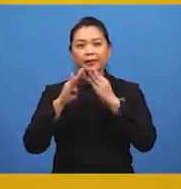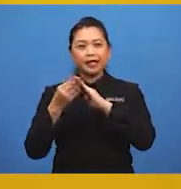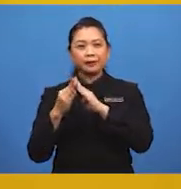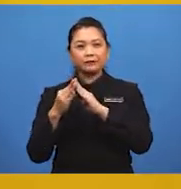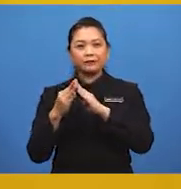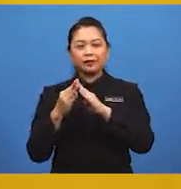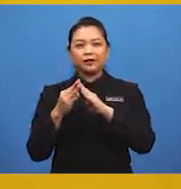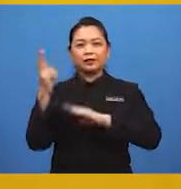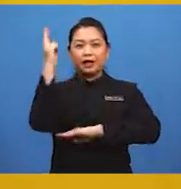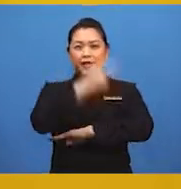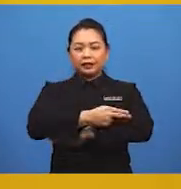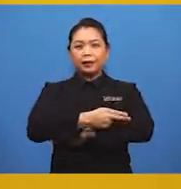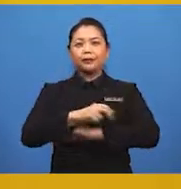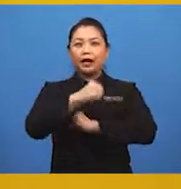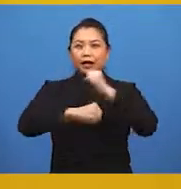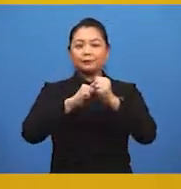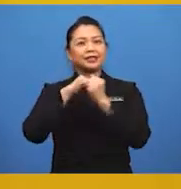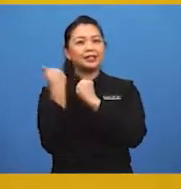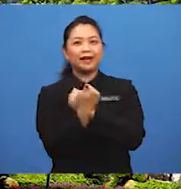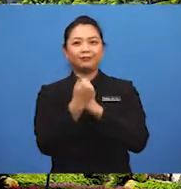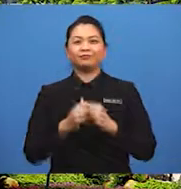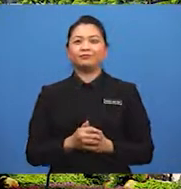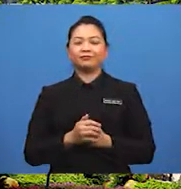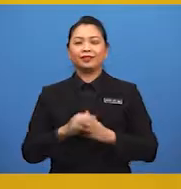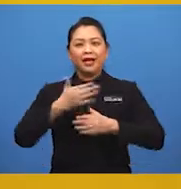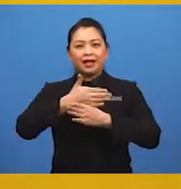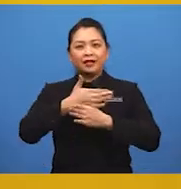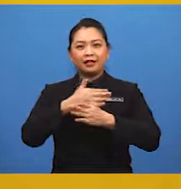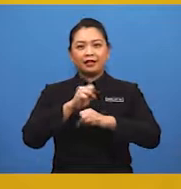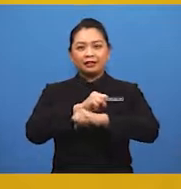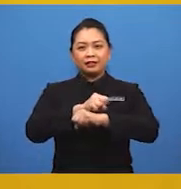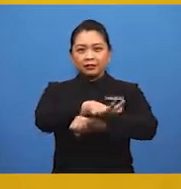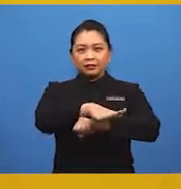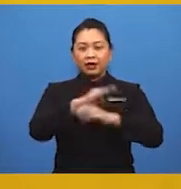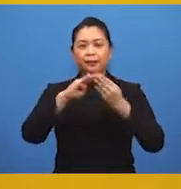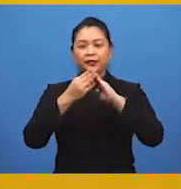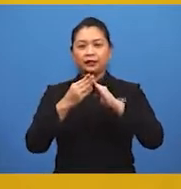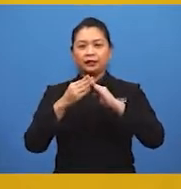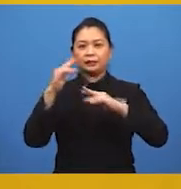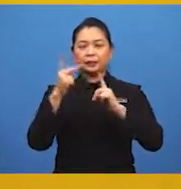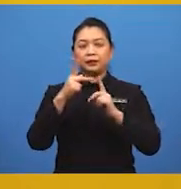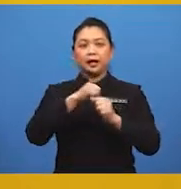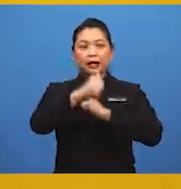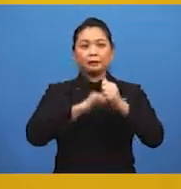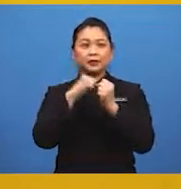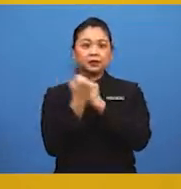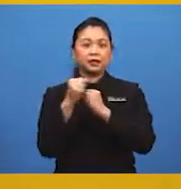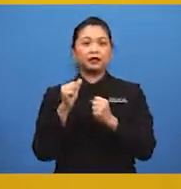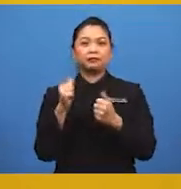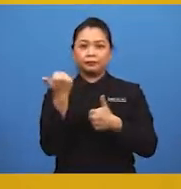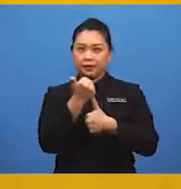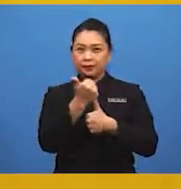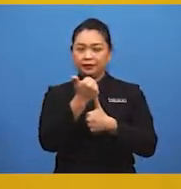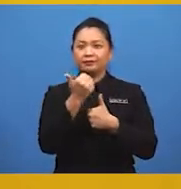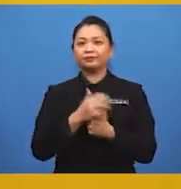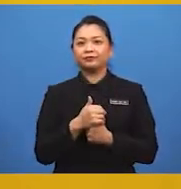terhadap alam sekitar. Antara kesan pembandaran terhadap alam sekitar ialah yang